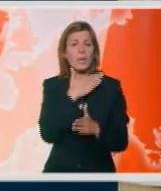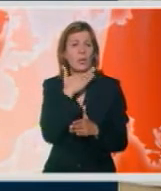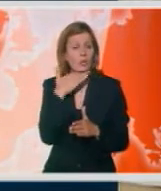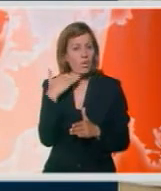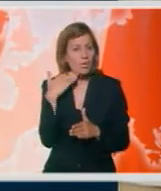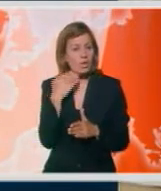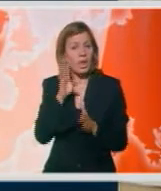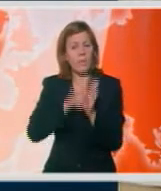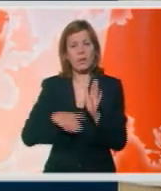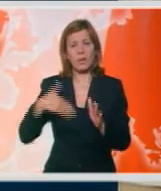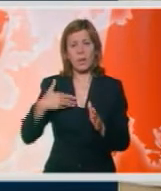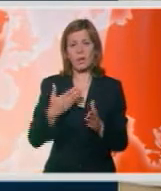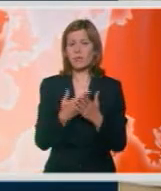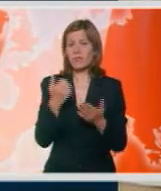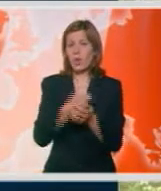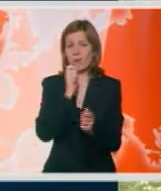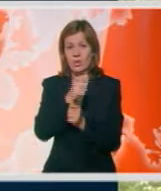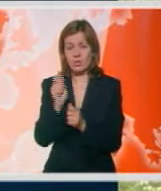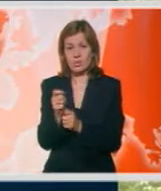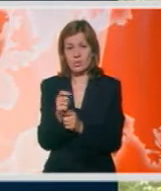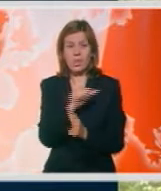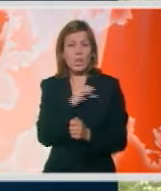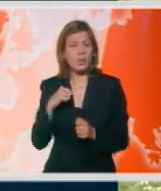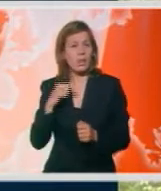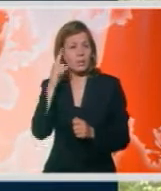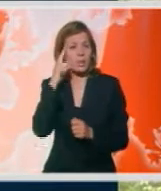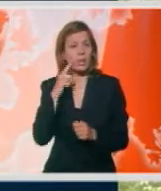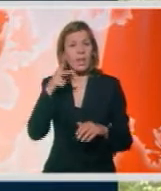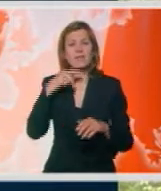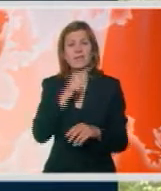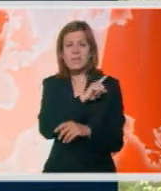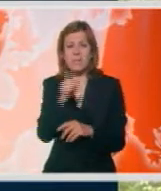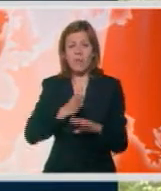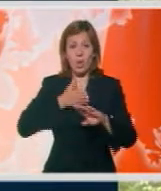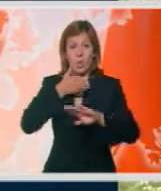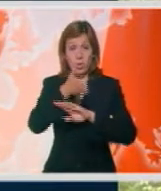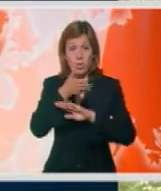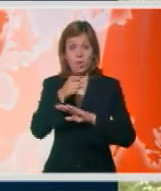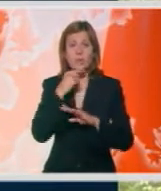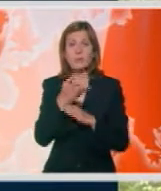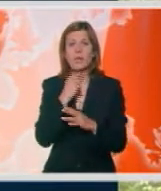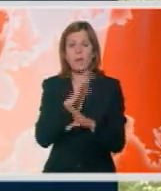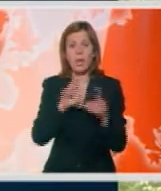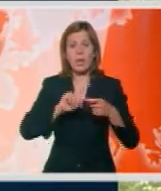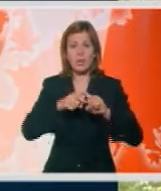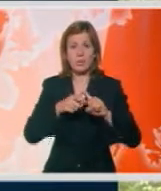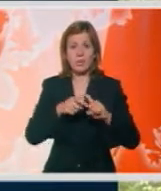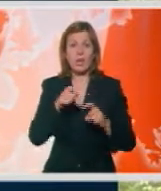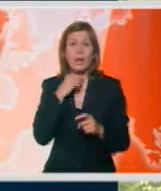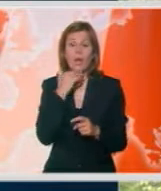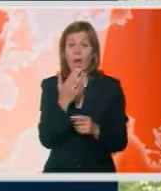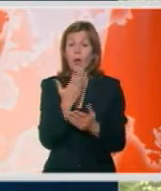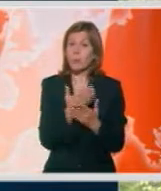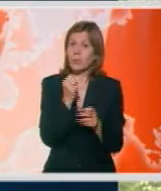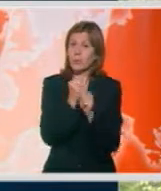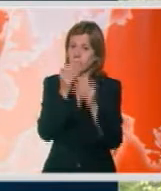da manji broj mladih dođe u iskušenje? Sama činjenica da je zabrana samog ulazka u objekat je velika stvar. Normalno, ukoliko se budu